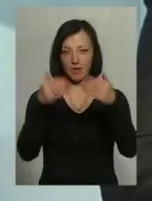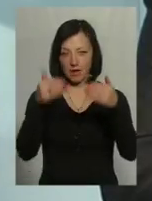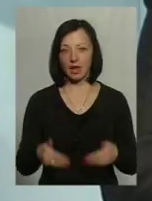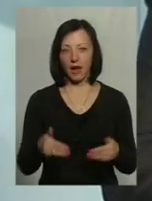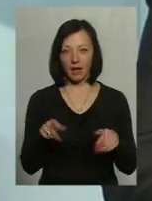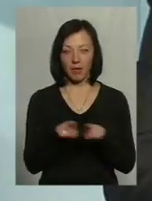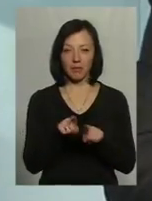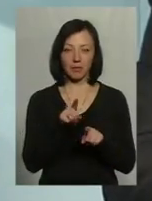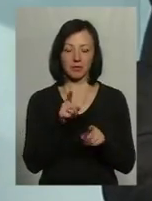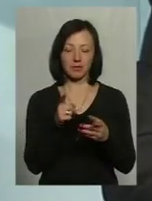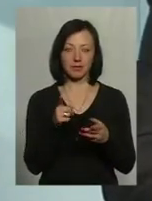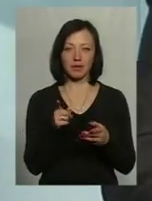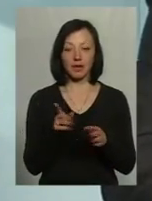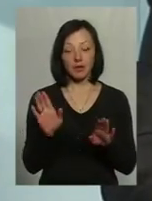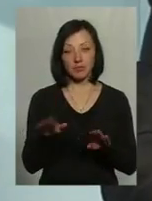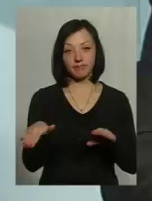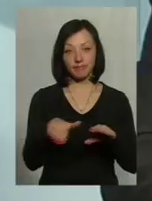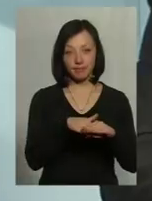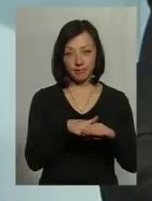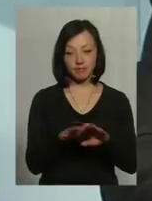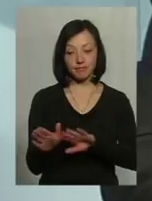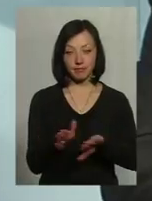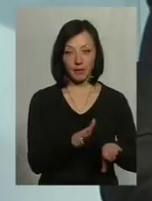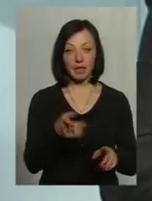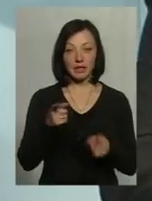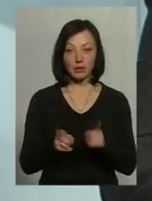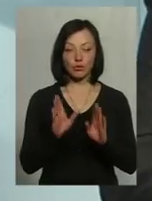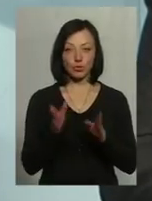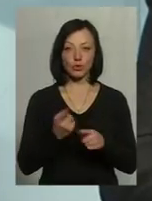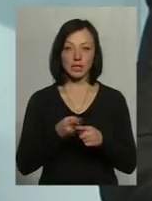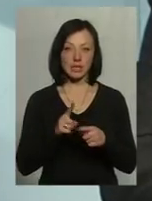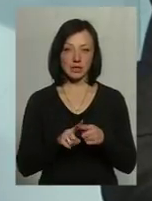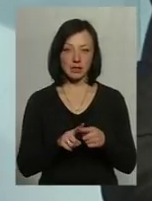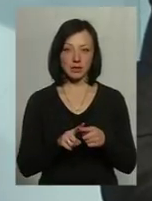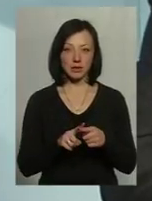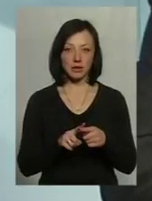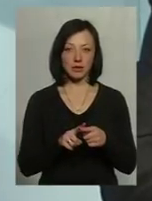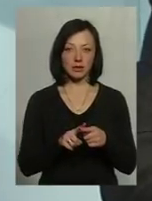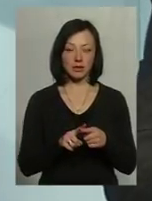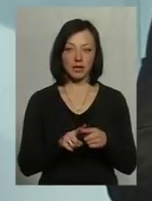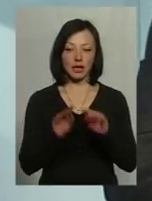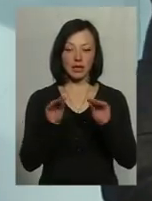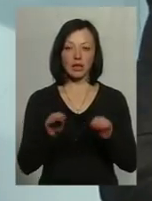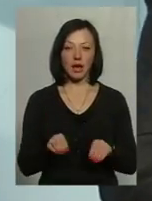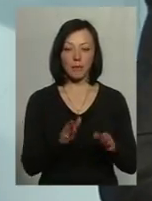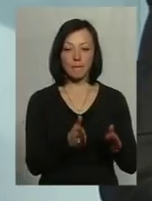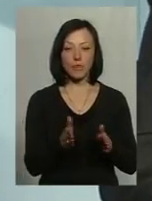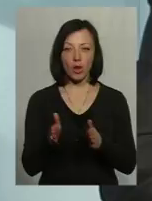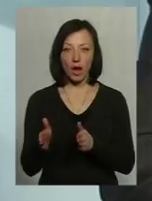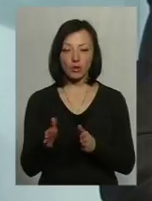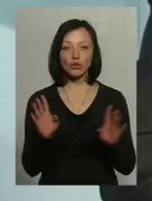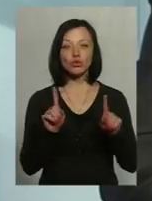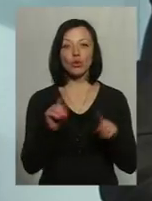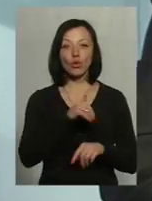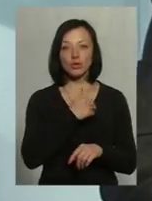відкладено в папочку до тих пір, поки дійсно будуть оці дані механізм сам. Що хочу